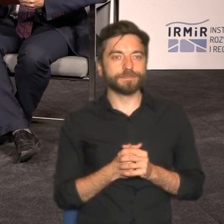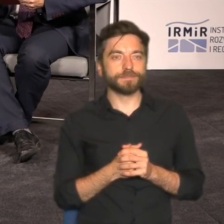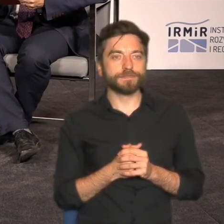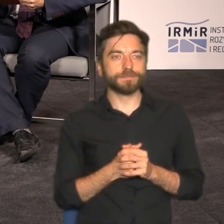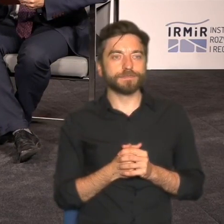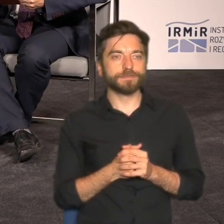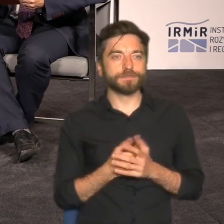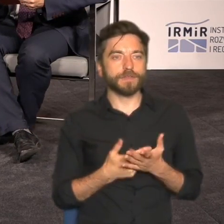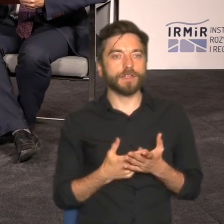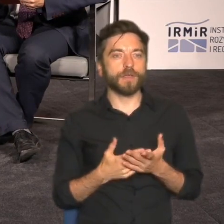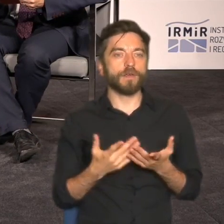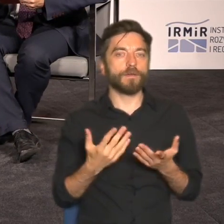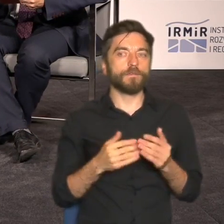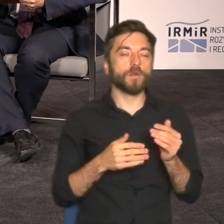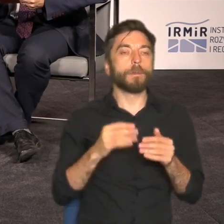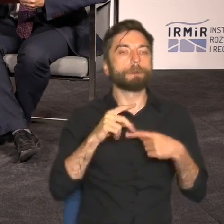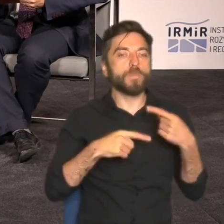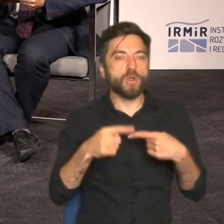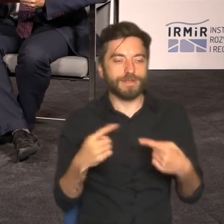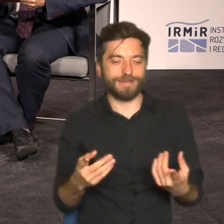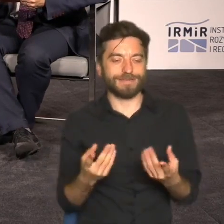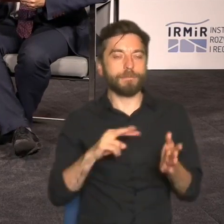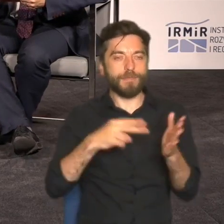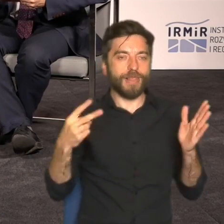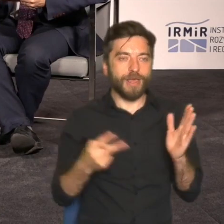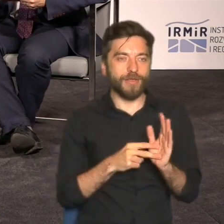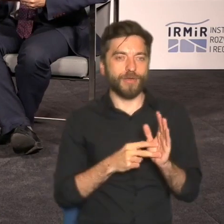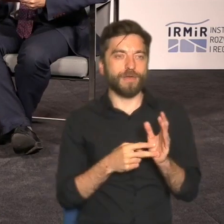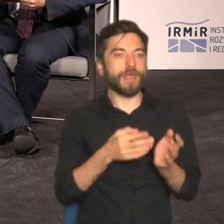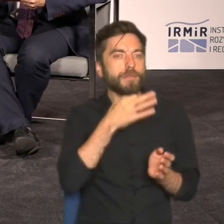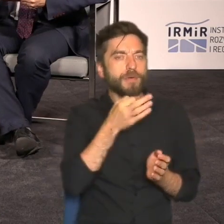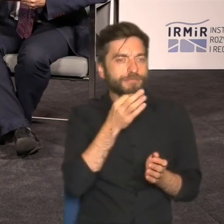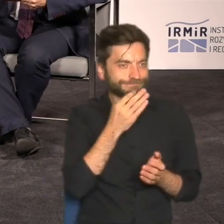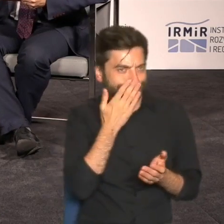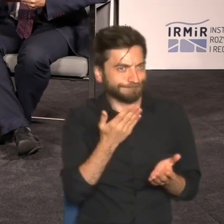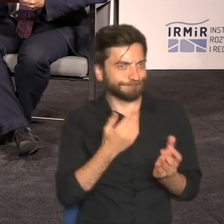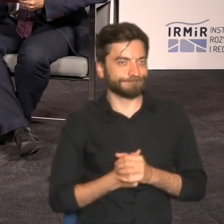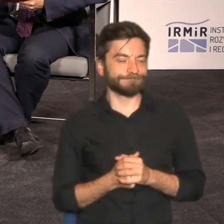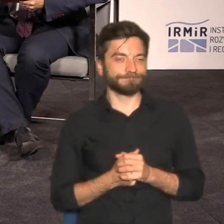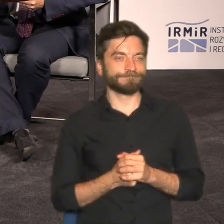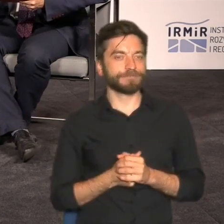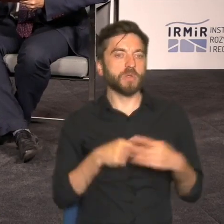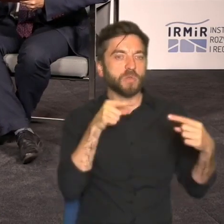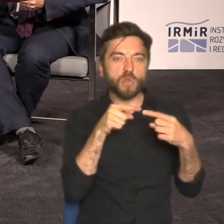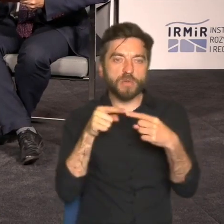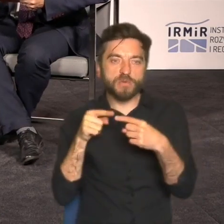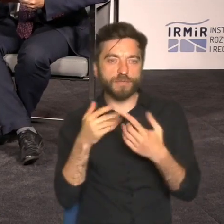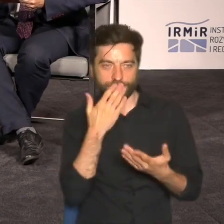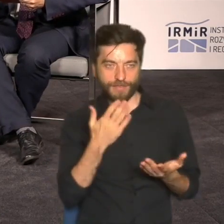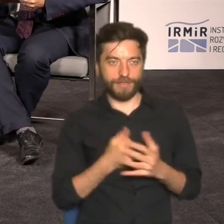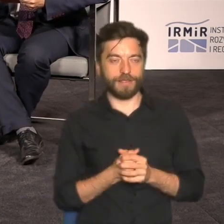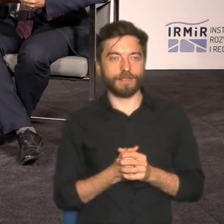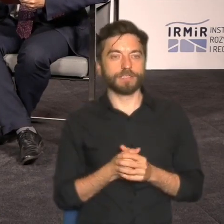dotyczącym optymalizacji procesu planowania bo jeżeli to o czym rozmawiamy planowania i